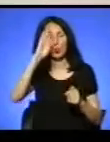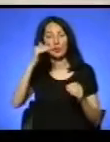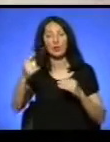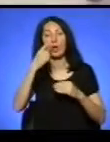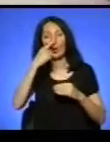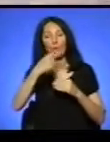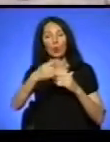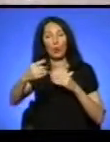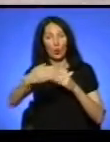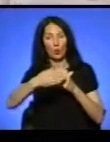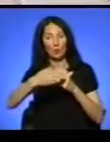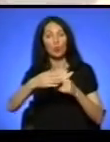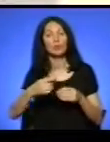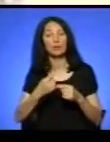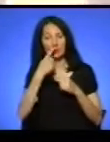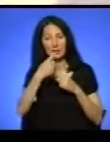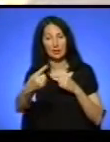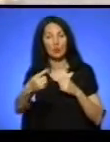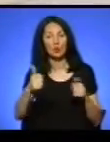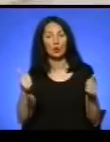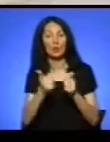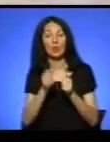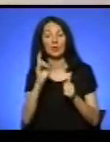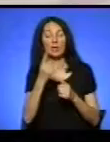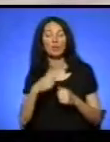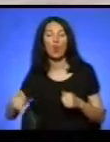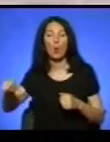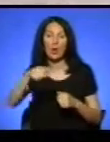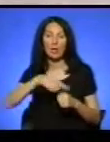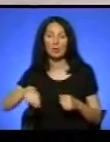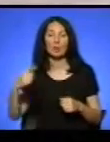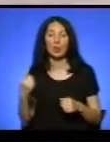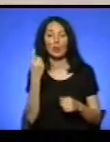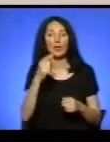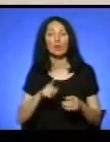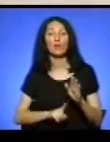дистанцію довкола дитячого майданчика. Першим фінішує Антон Ванб'як.